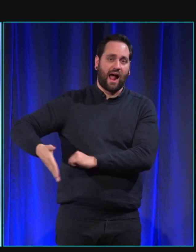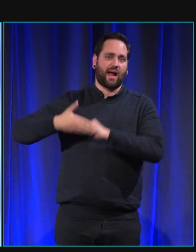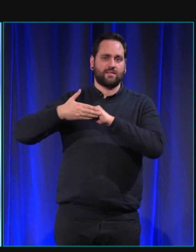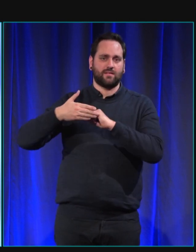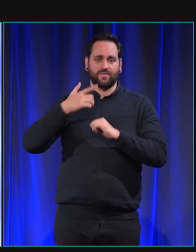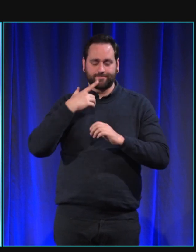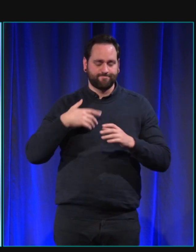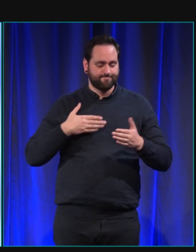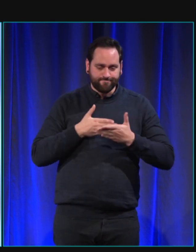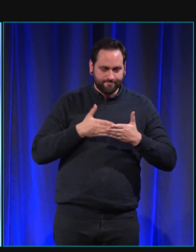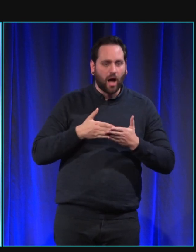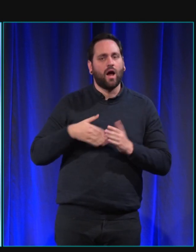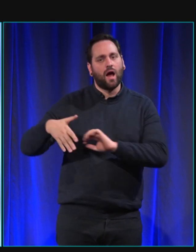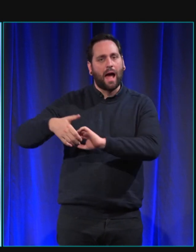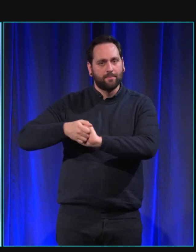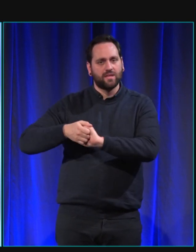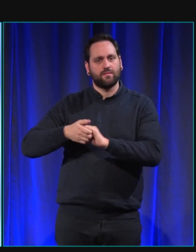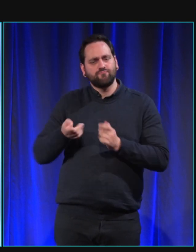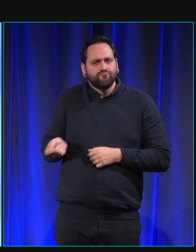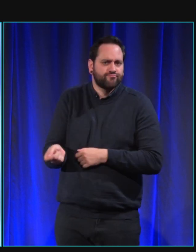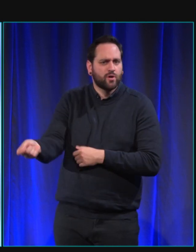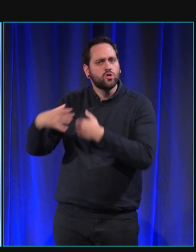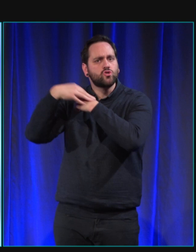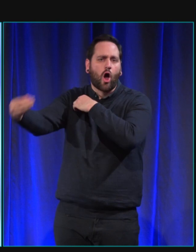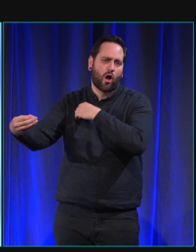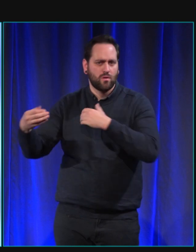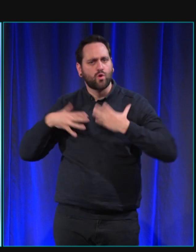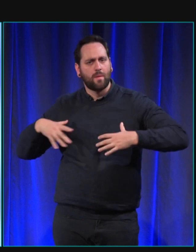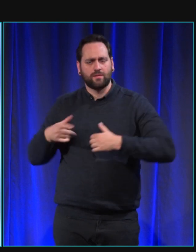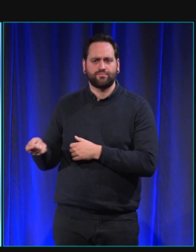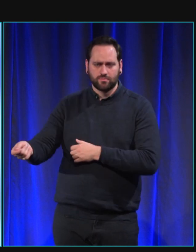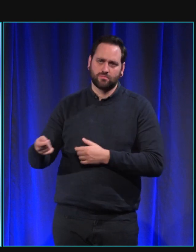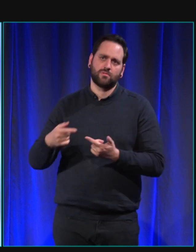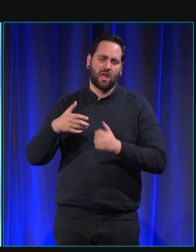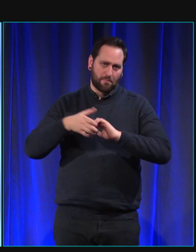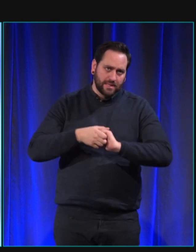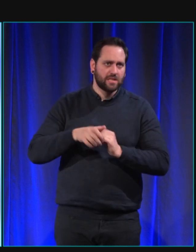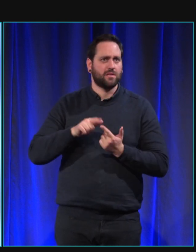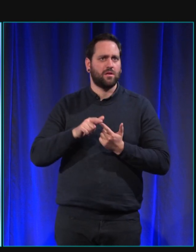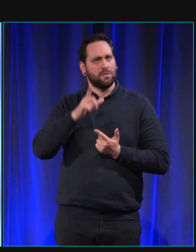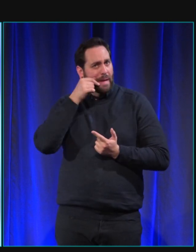un peu sur mes parents quand ils sont là et sur ma soeur de temps en temps